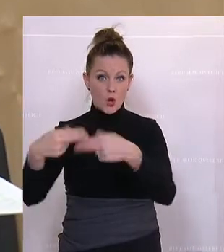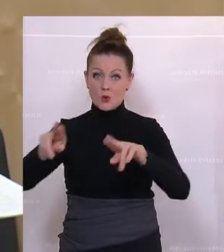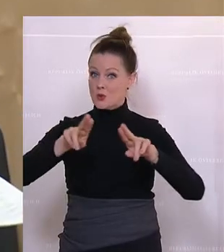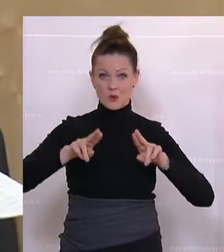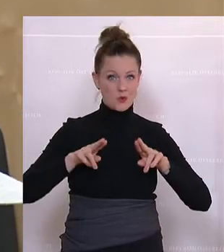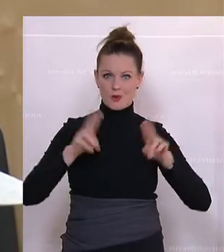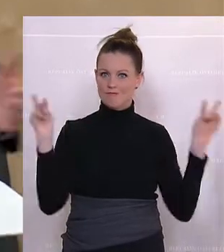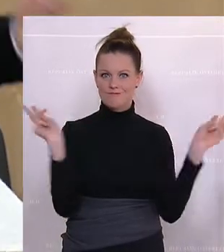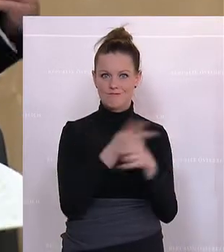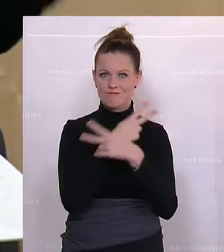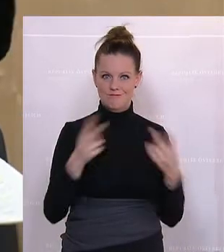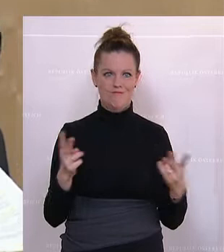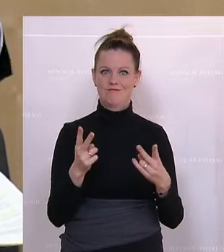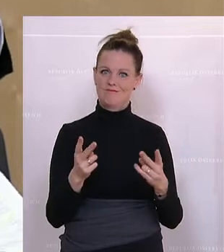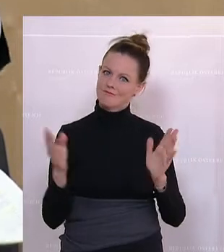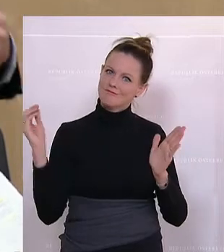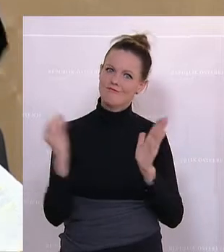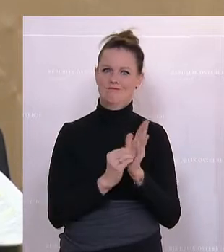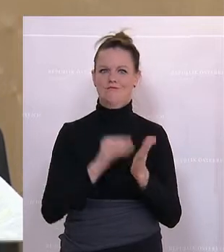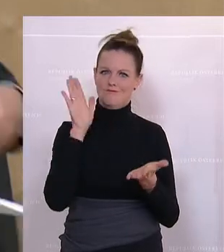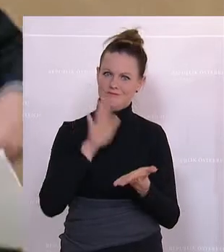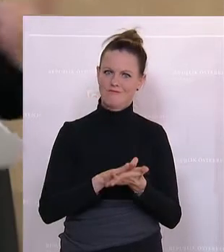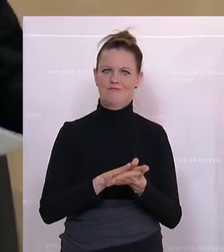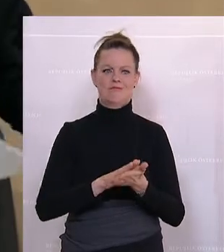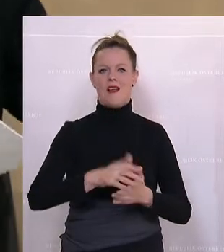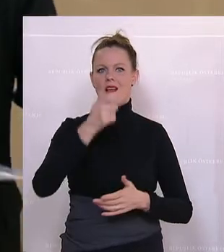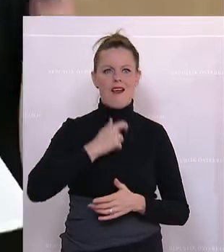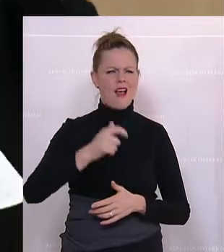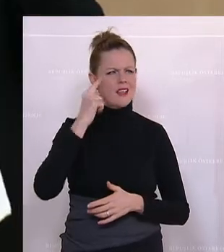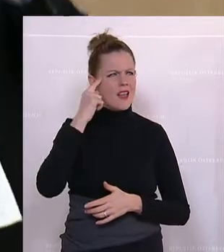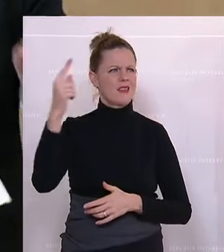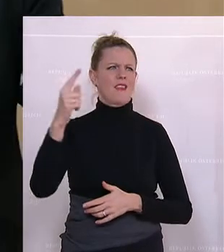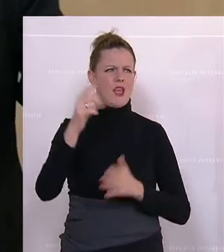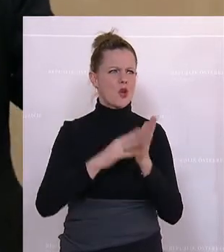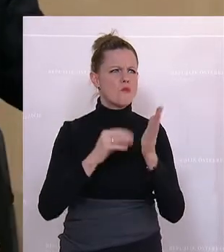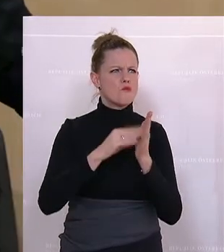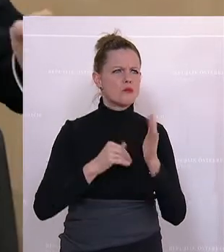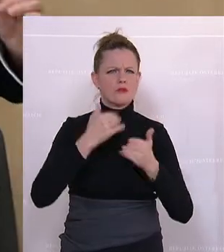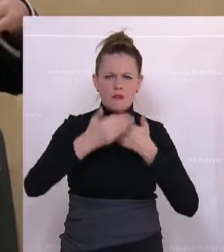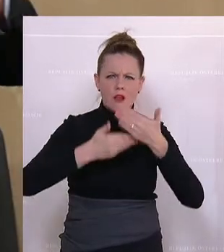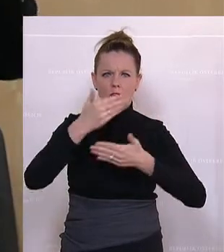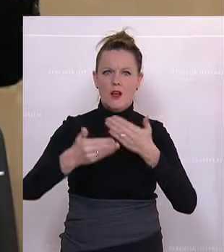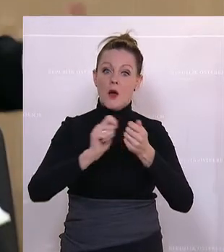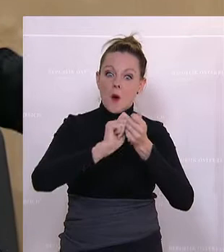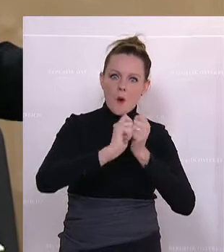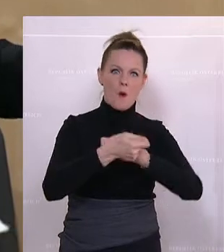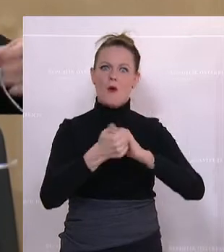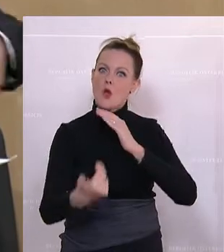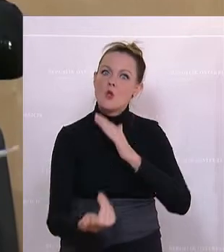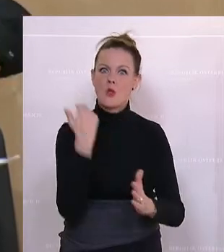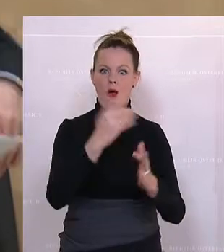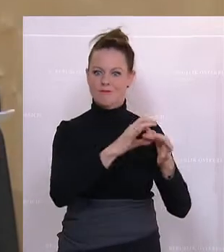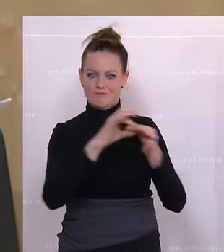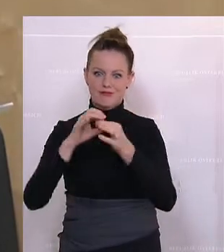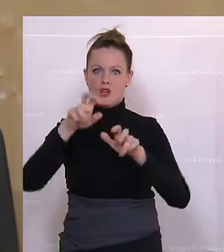eingebaut werden. Mit gewissen alten Denkmustern aufräumen und neues Denken implementieren, auch im Steuersystem